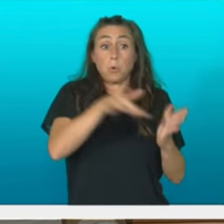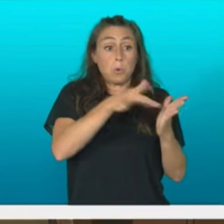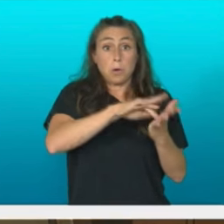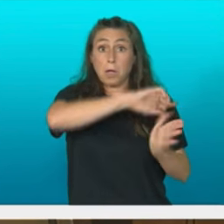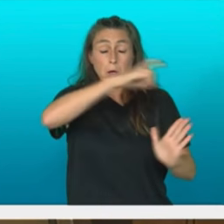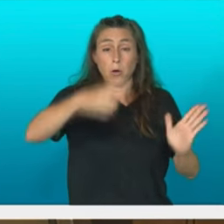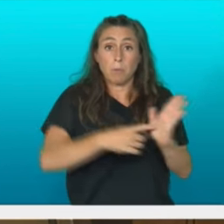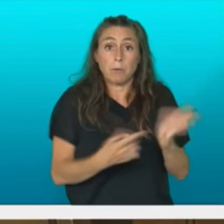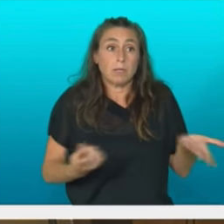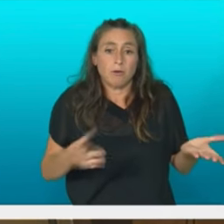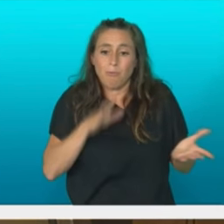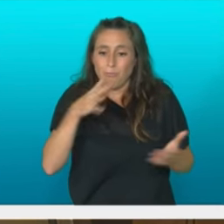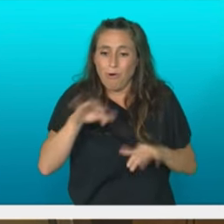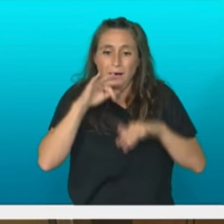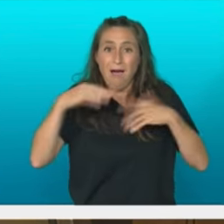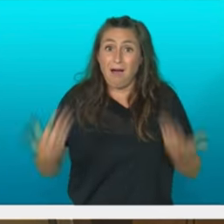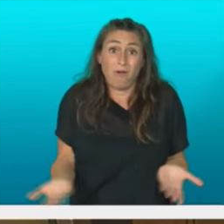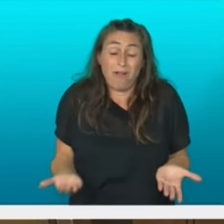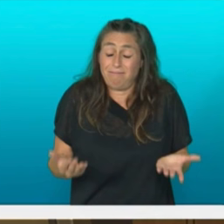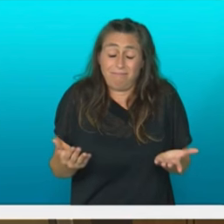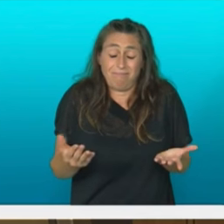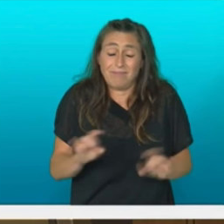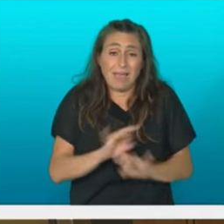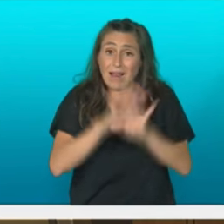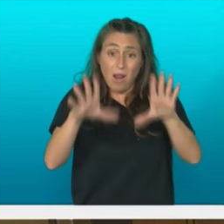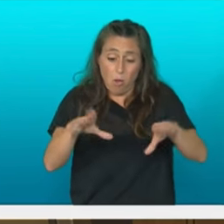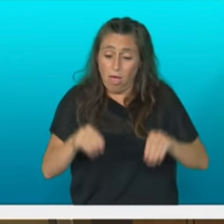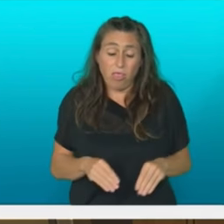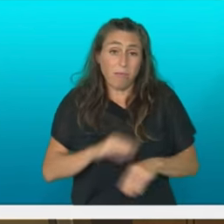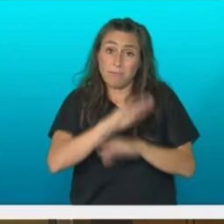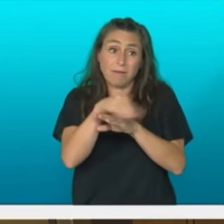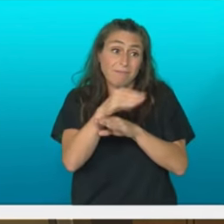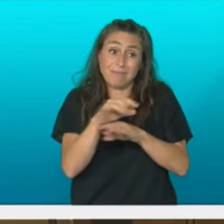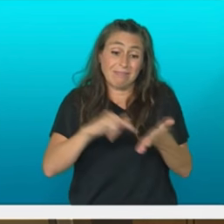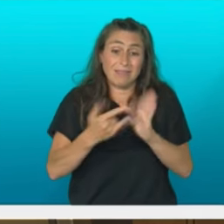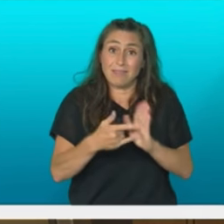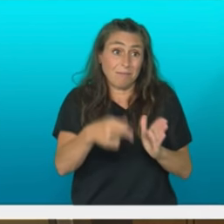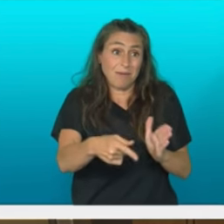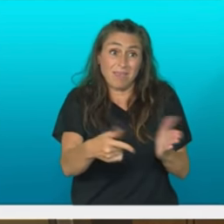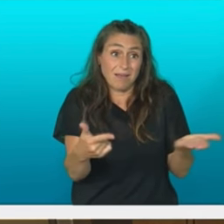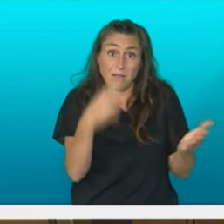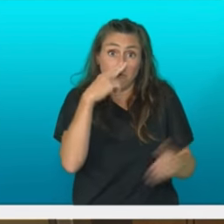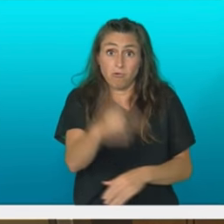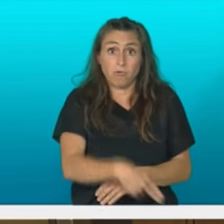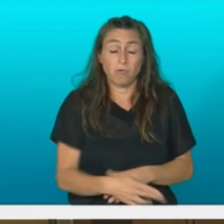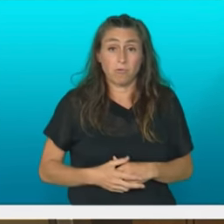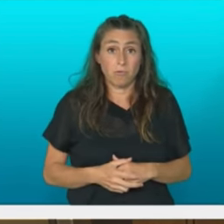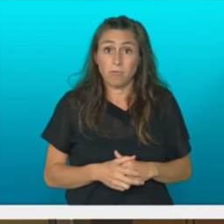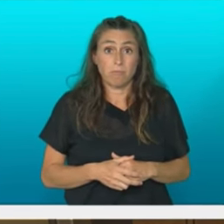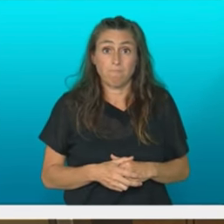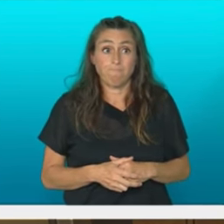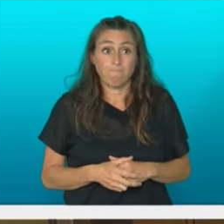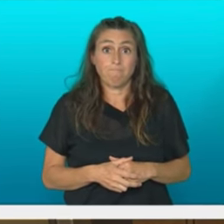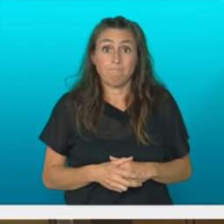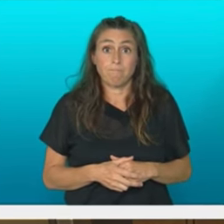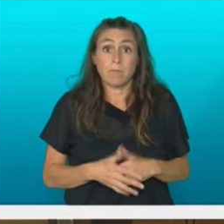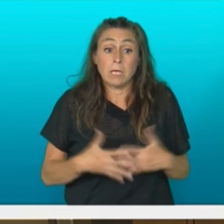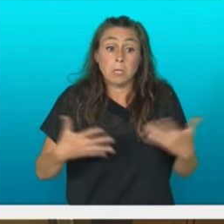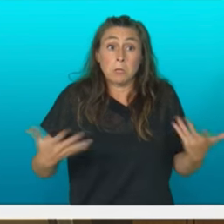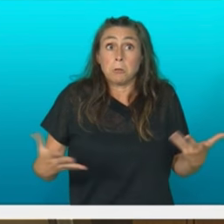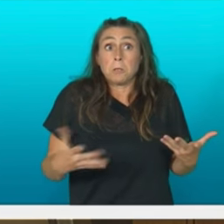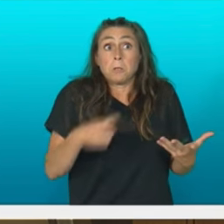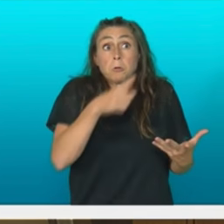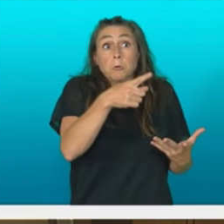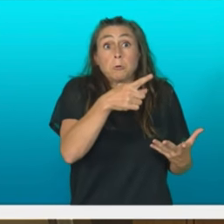delako zaintza sistemaren gainbera erresidenzien inguruan zure aletik azpimarratzeko bakarra protokoloa